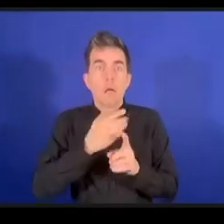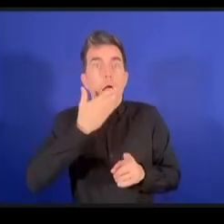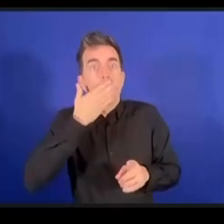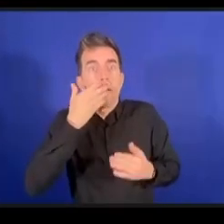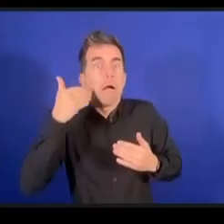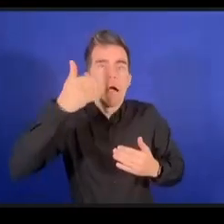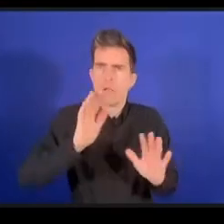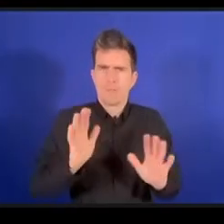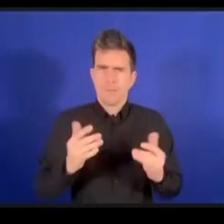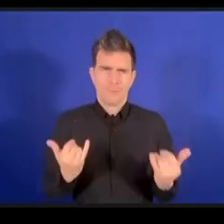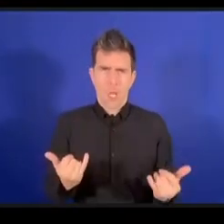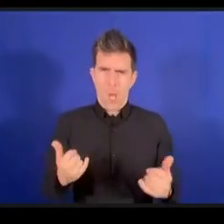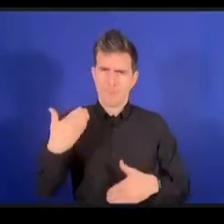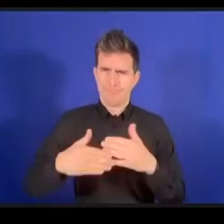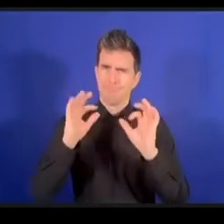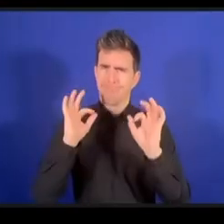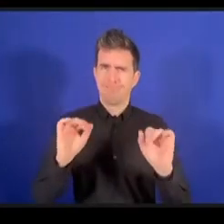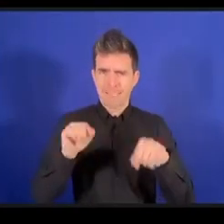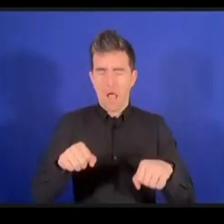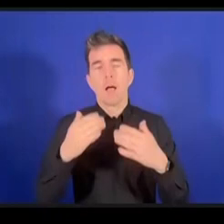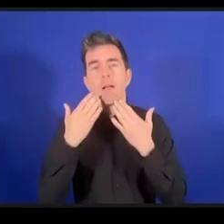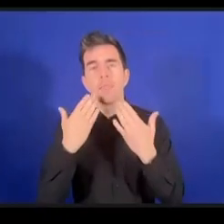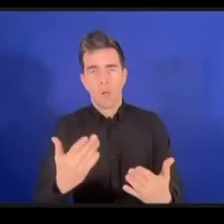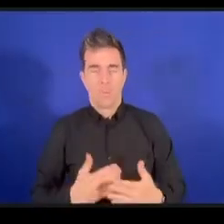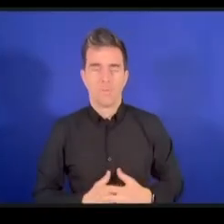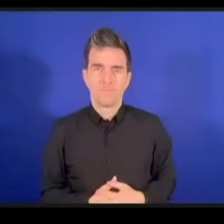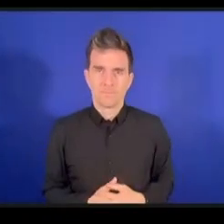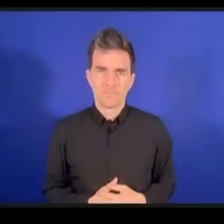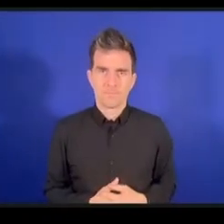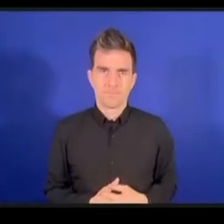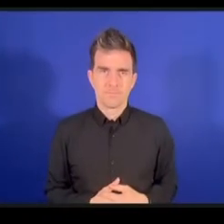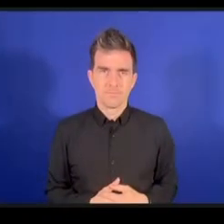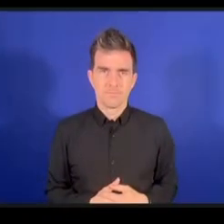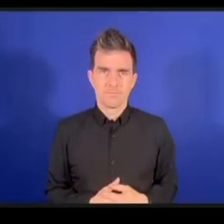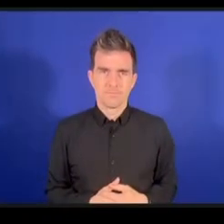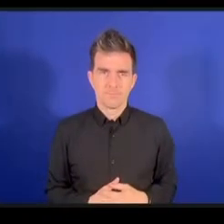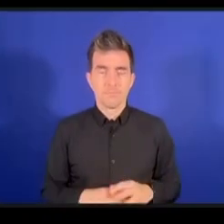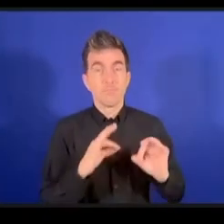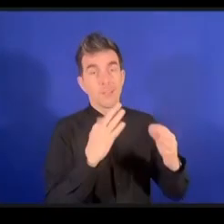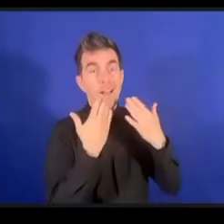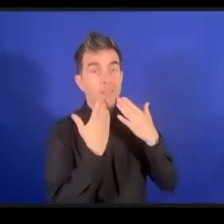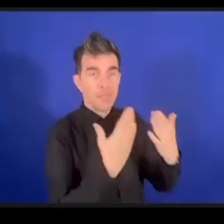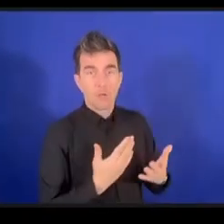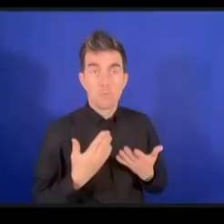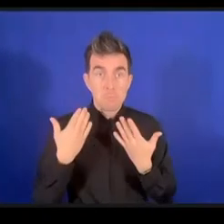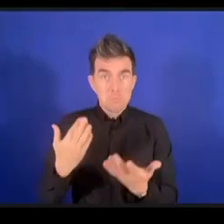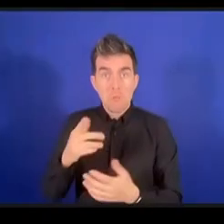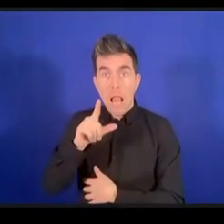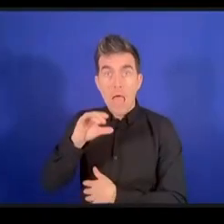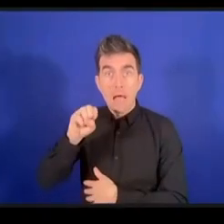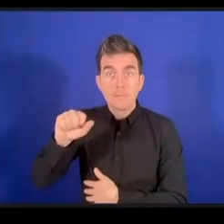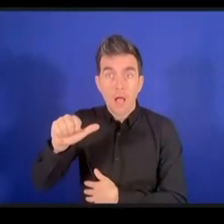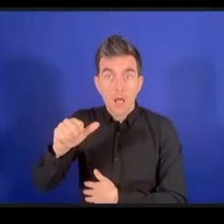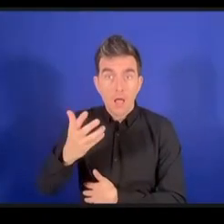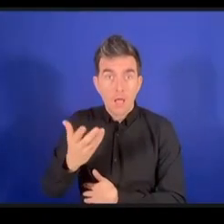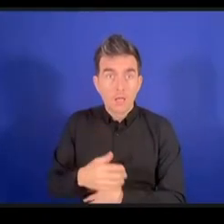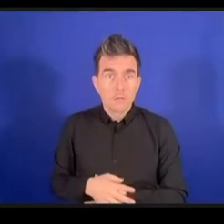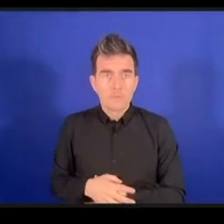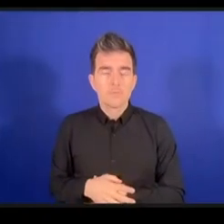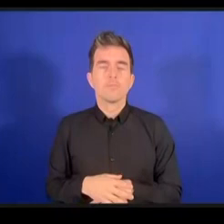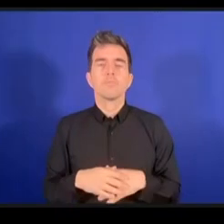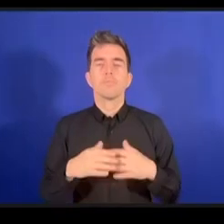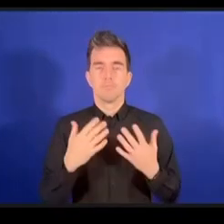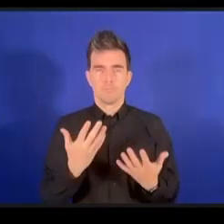أنفسنا في وقت لاحق ليسا نحن نعمل مع الدول